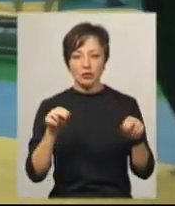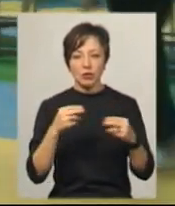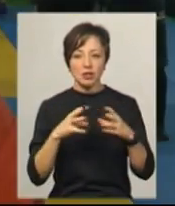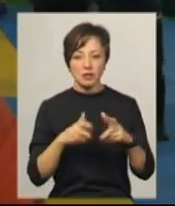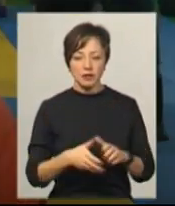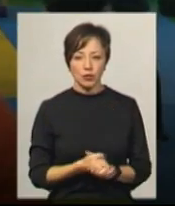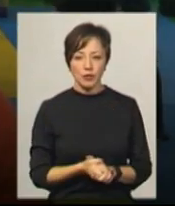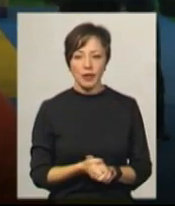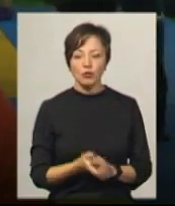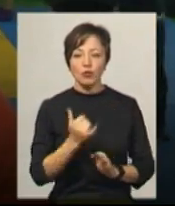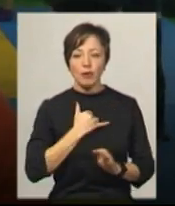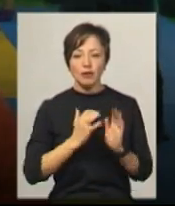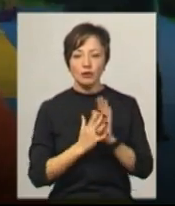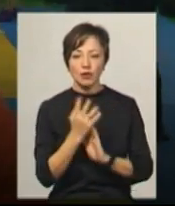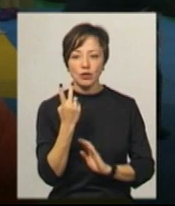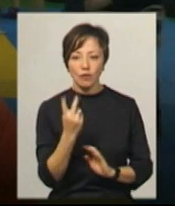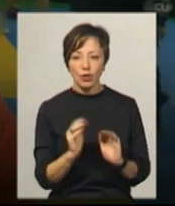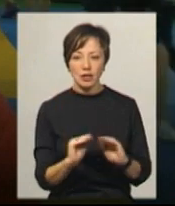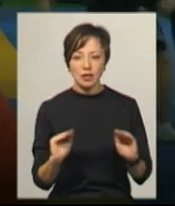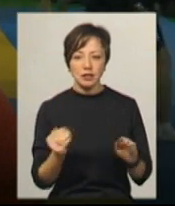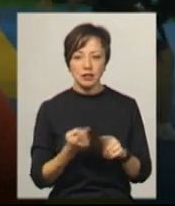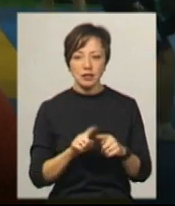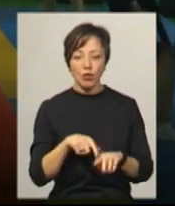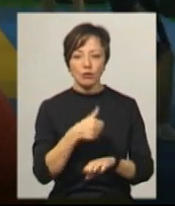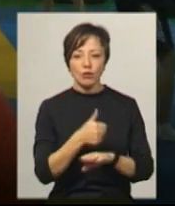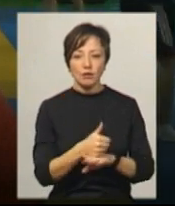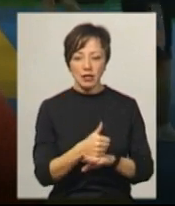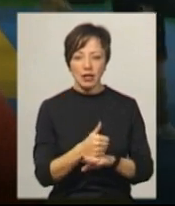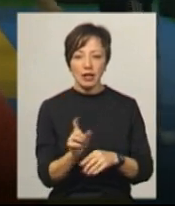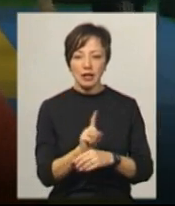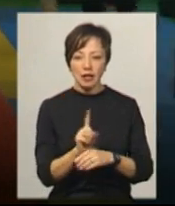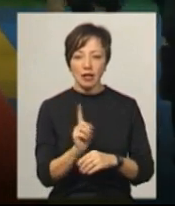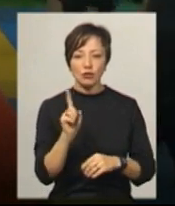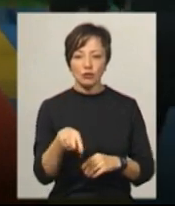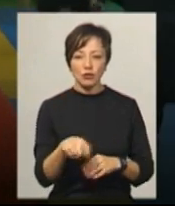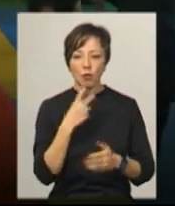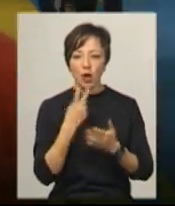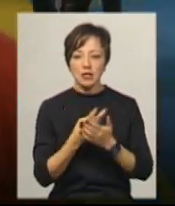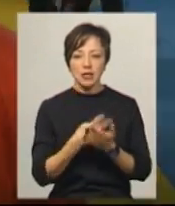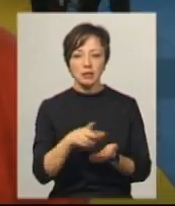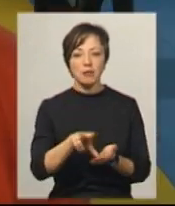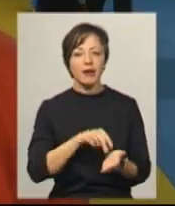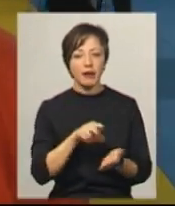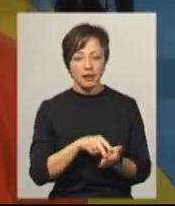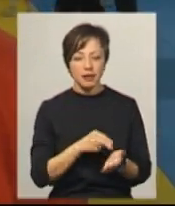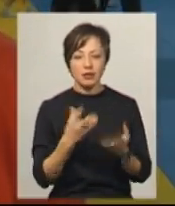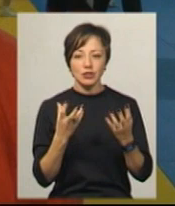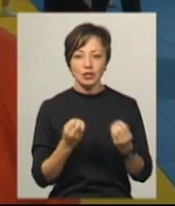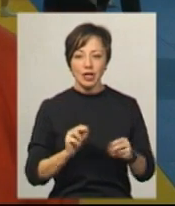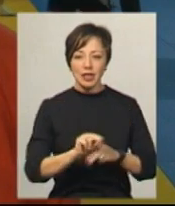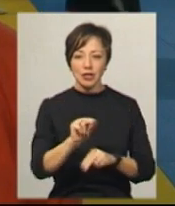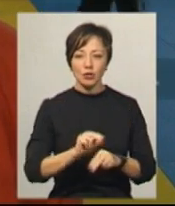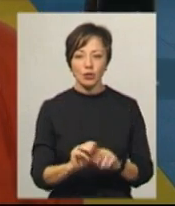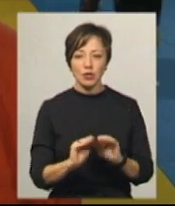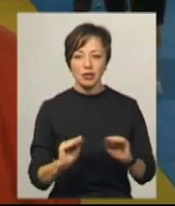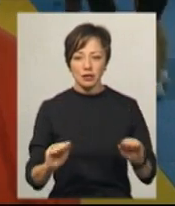дзюдзюцу. То, що в мене ростуть двоє маленьких діток, це, напевно, основний критерій тому, щоб показати приклад. Я ще треную маленьких